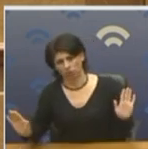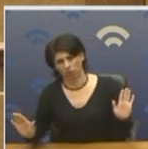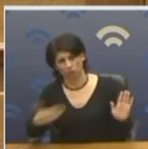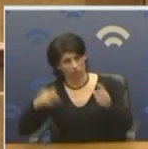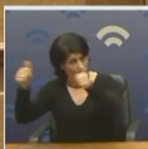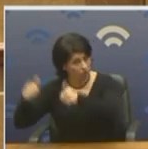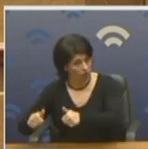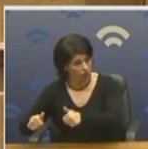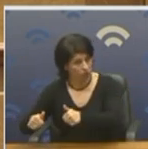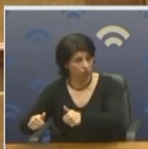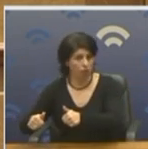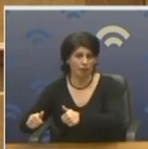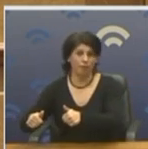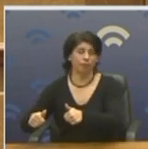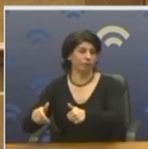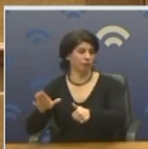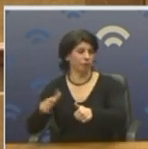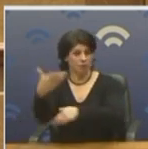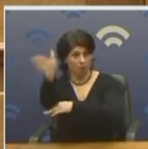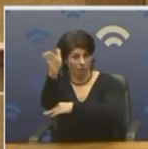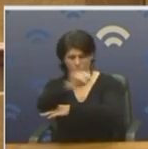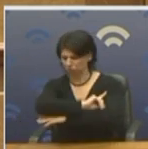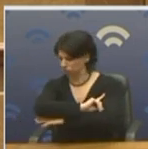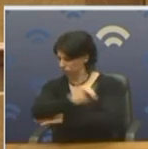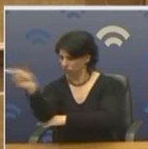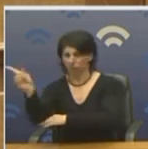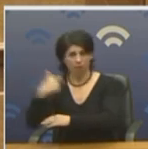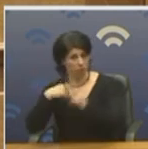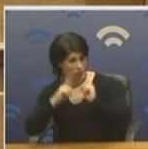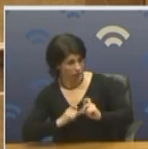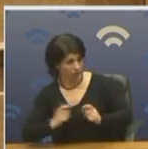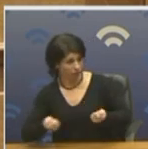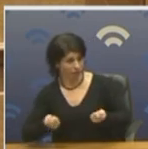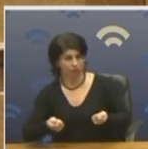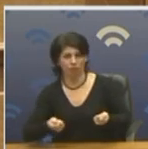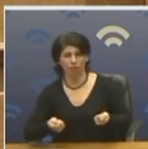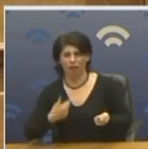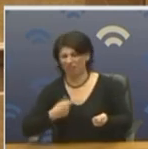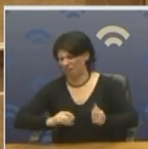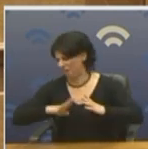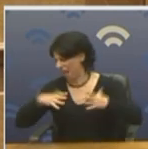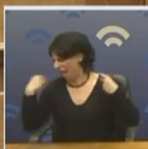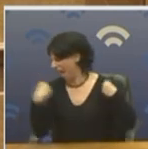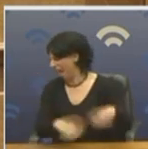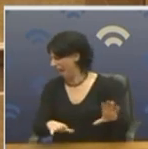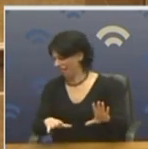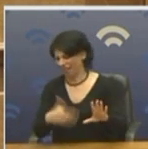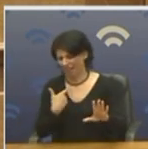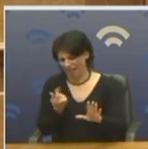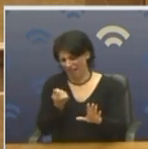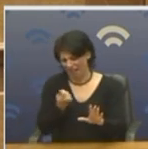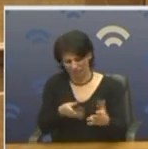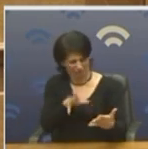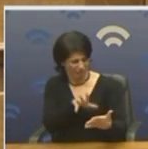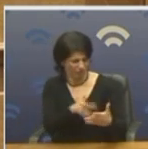ανακοινώσαμε. Δεν το έβγαμε σε κανέναν. Δεν το κάναμε σημαία. Και δεν υποχρεώμαστε να το κάνουμε. Αλλά αυτή η αθληλότητα των βουλευτών της Δημοκρατίας. Ανεβάζοντα με αυτή ρεβάναν 2.400.